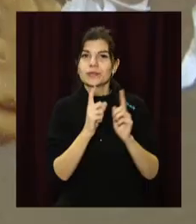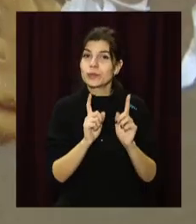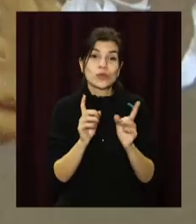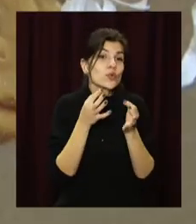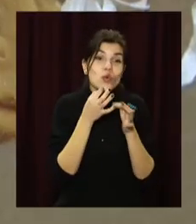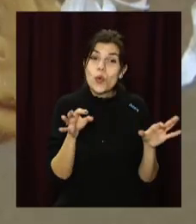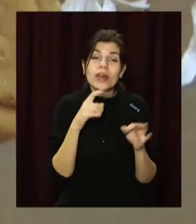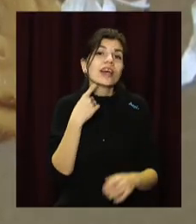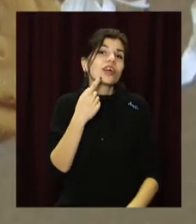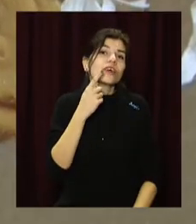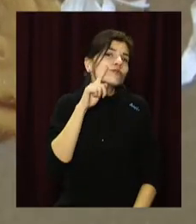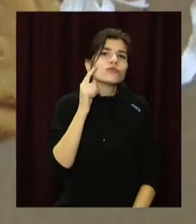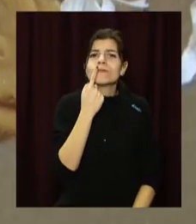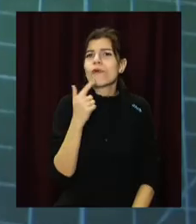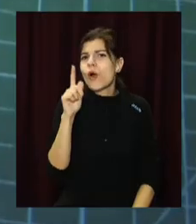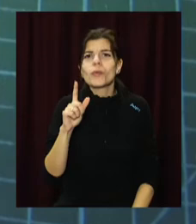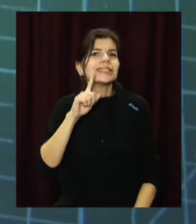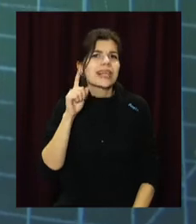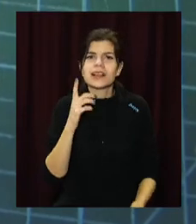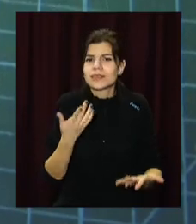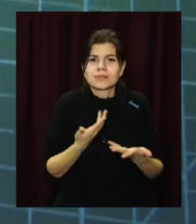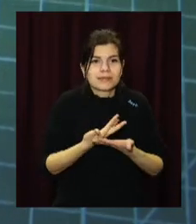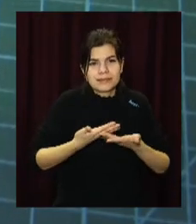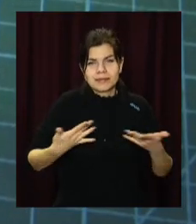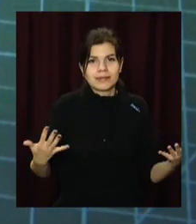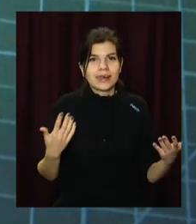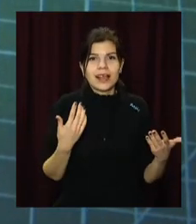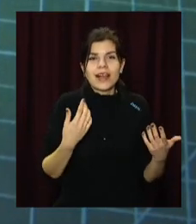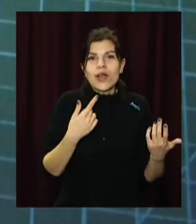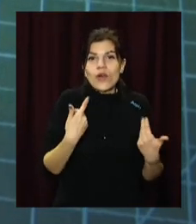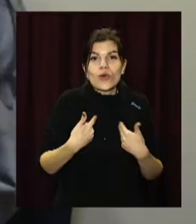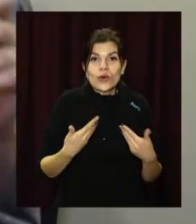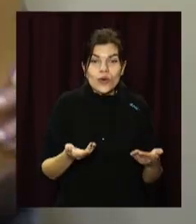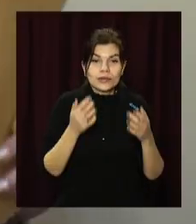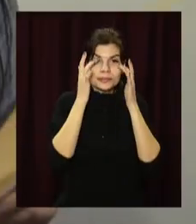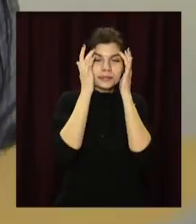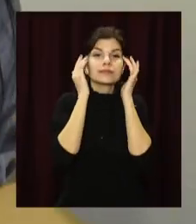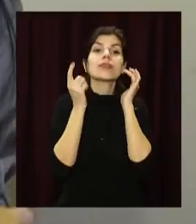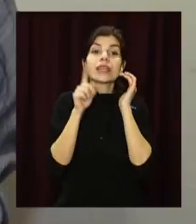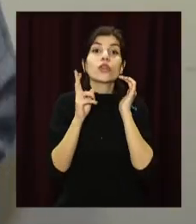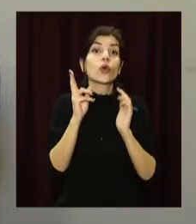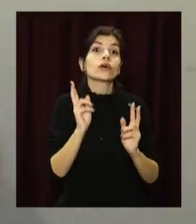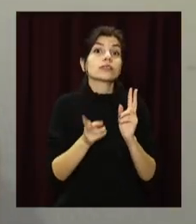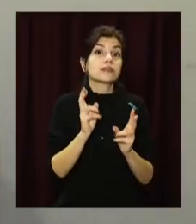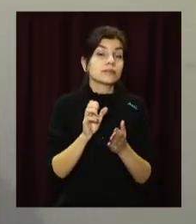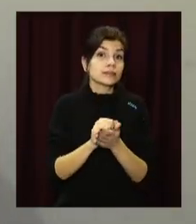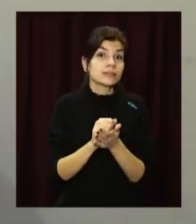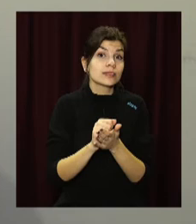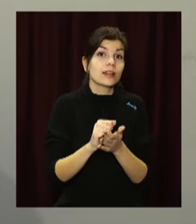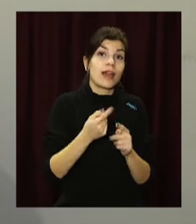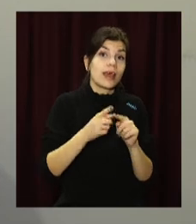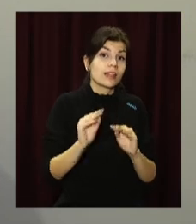Біла, блакитна, червона та зелена. Палітра кольорів не обмежена. Однак ті, хто займається виготовленням свічок давно,